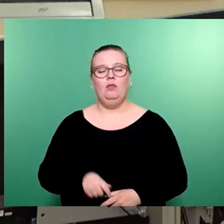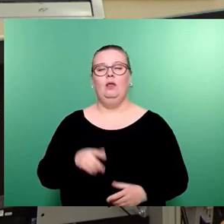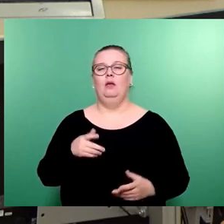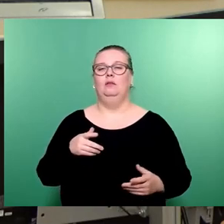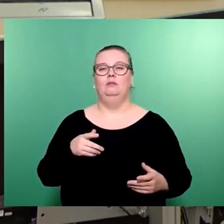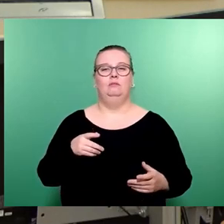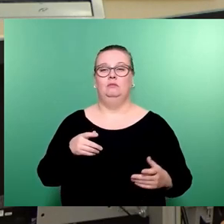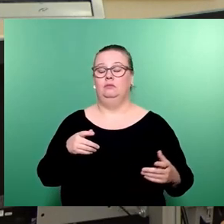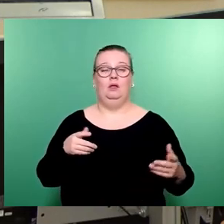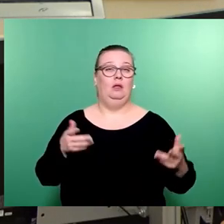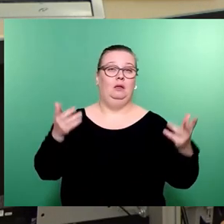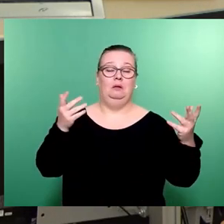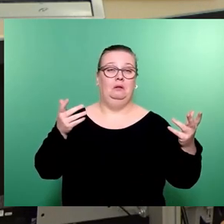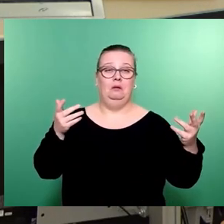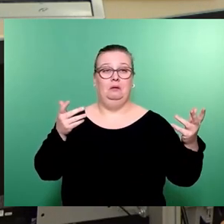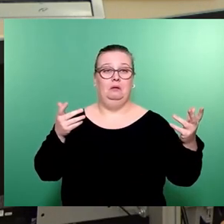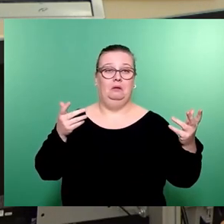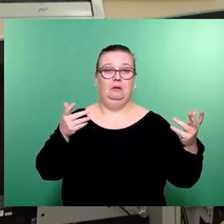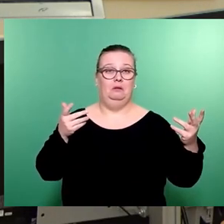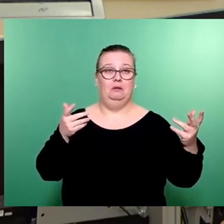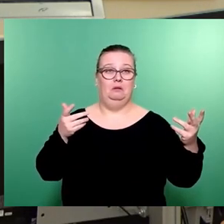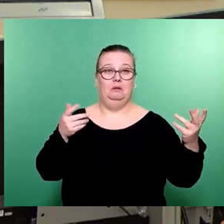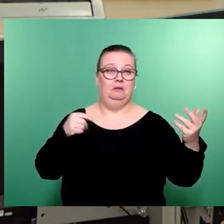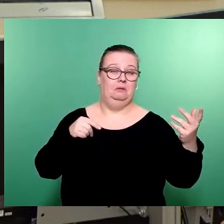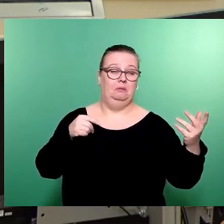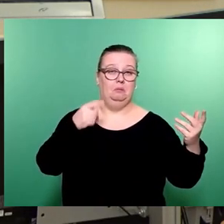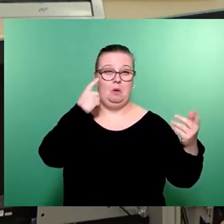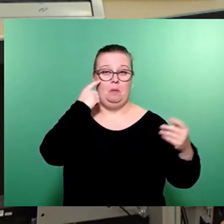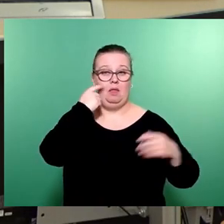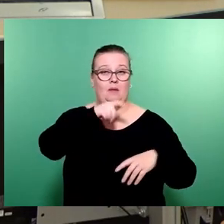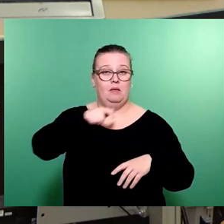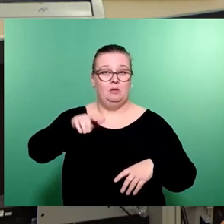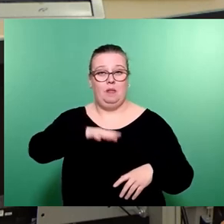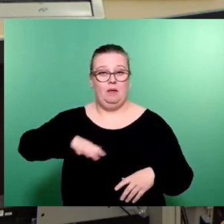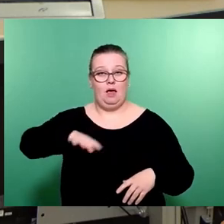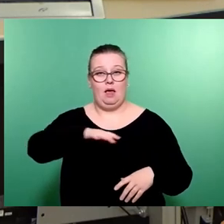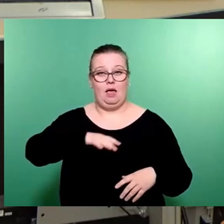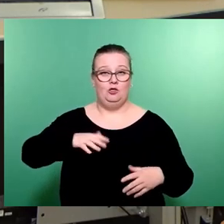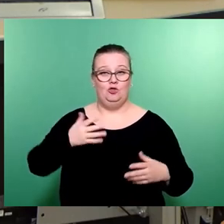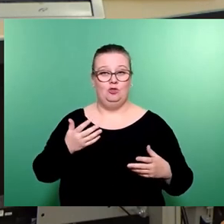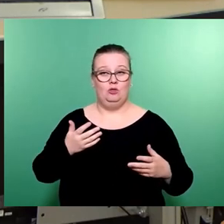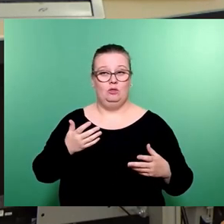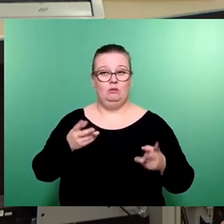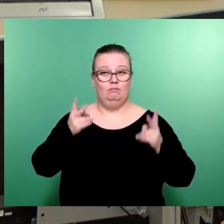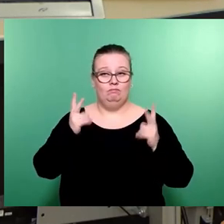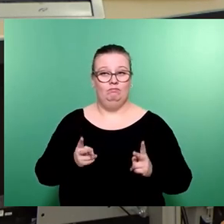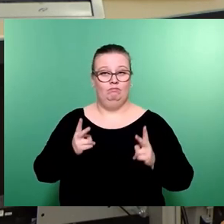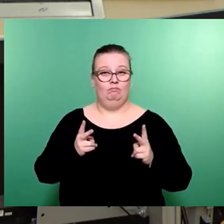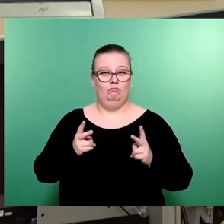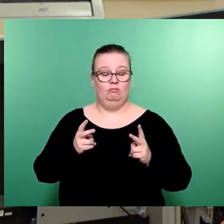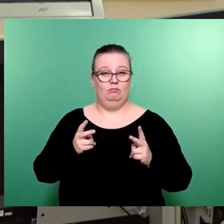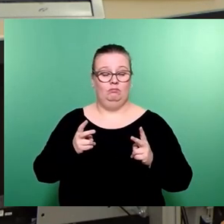Diese Rokokokoko hat gerade im Personalbereich einen Auswuchs an Stellen